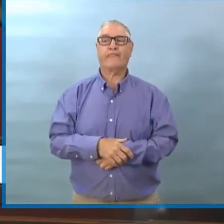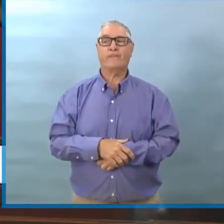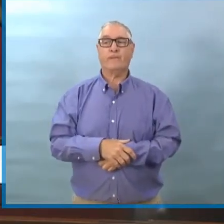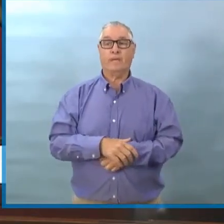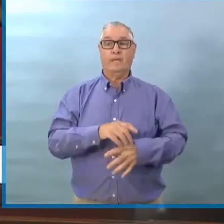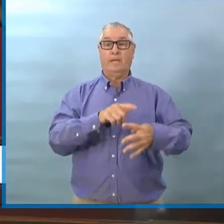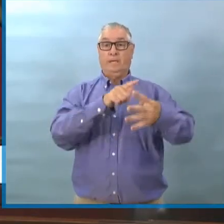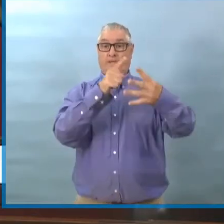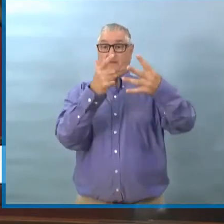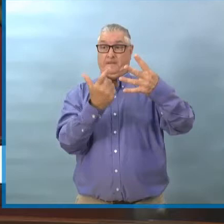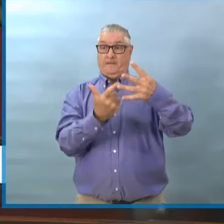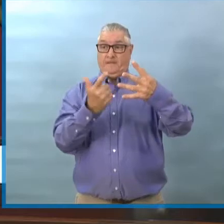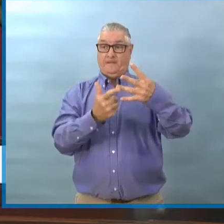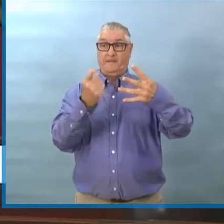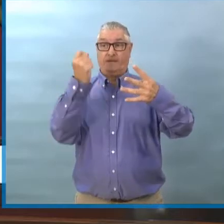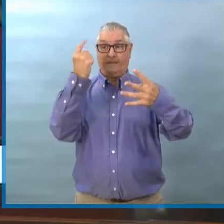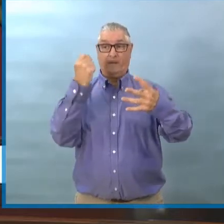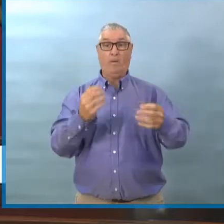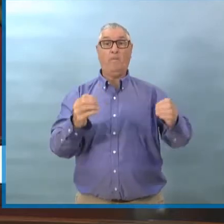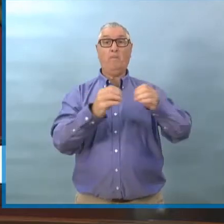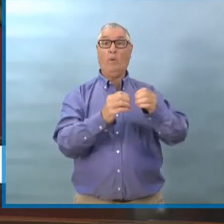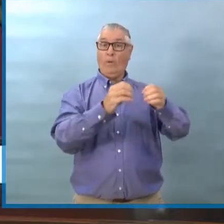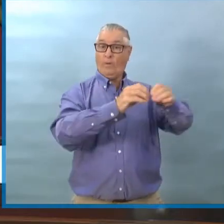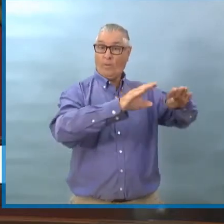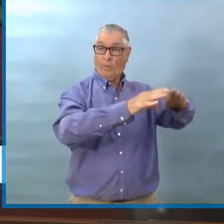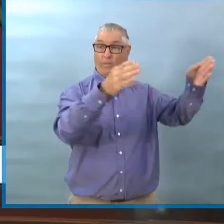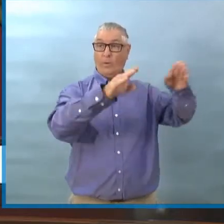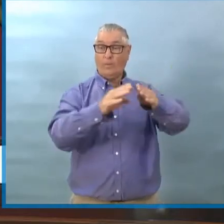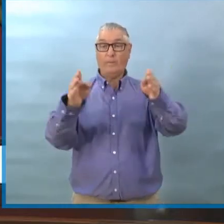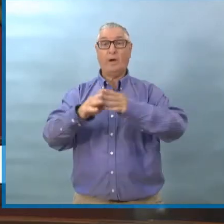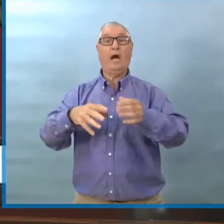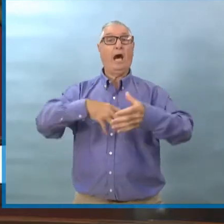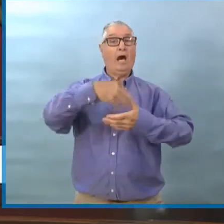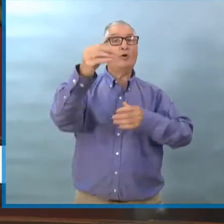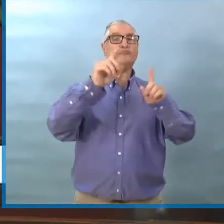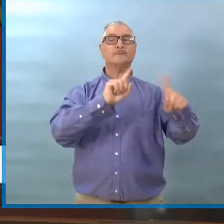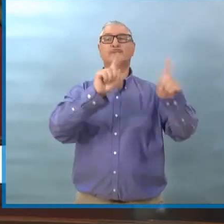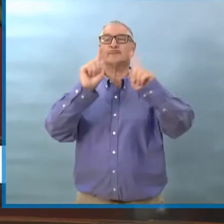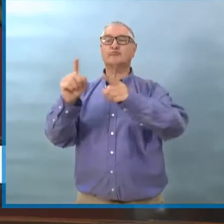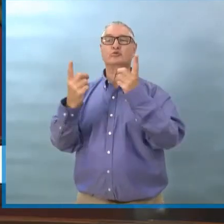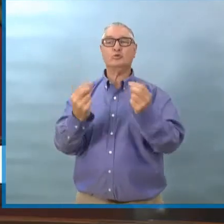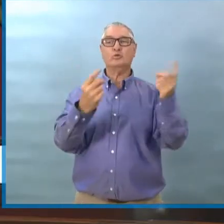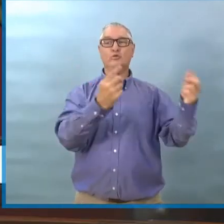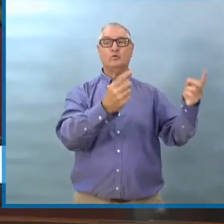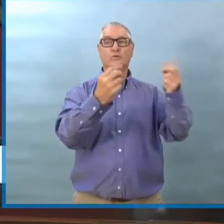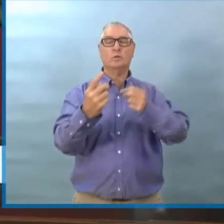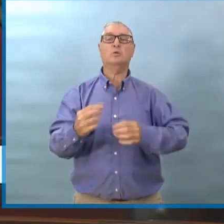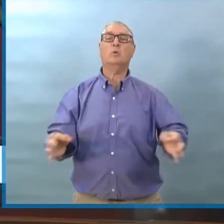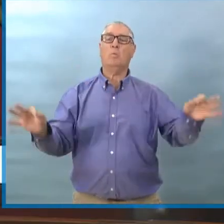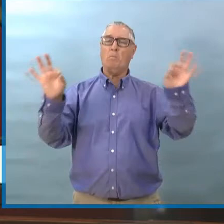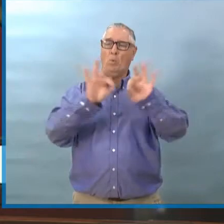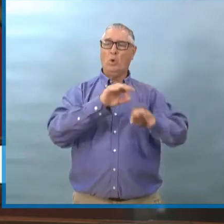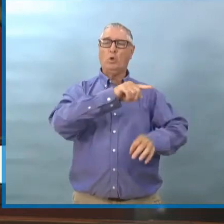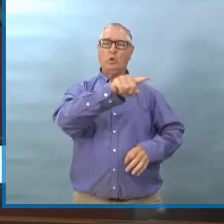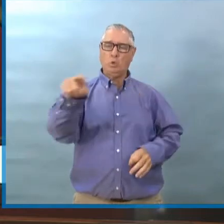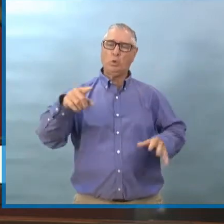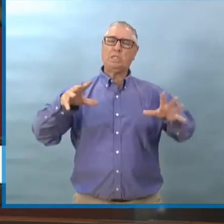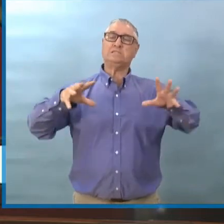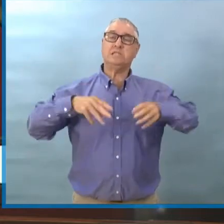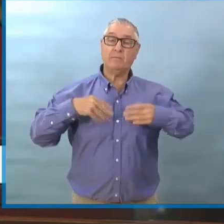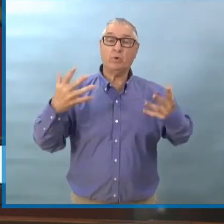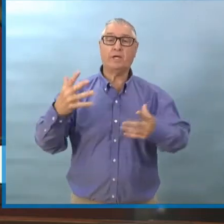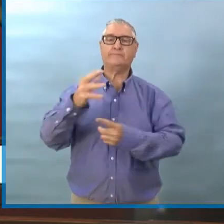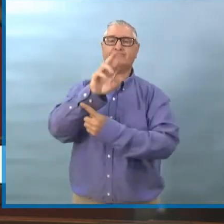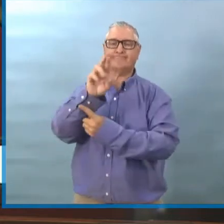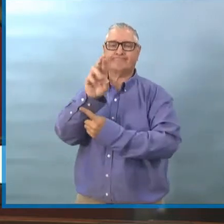On accepte maintenant des risques, comme dans d'autres parties de notre vie. Mais il faut qu'on soit conscient de ces